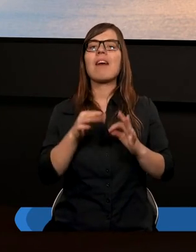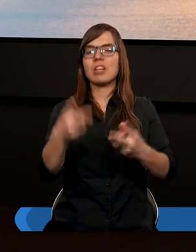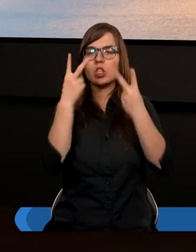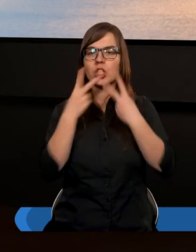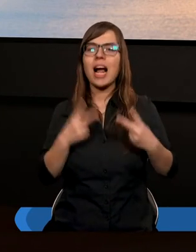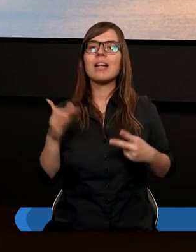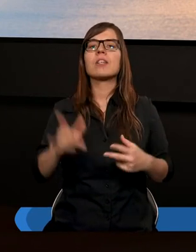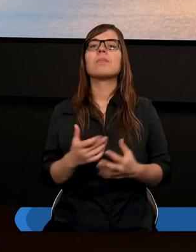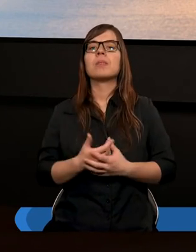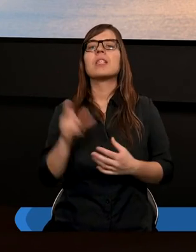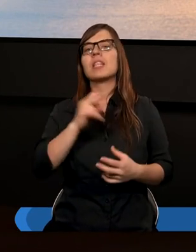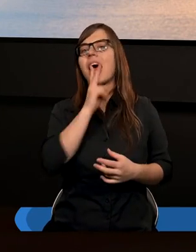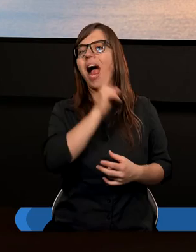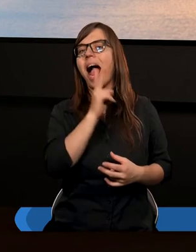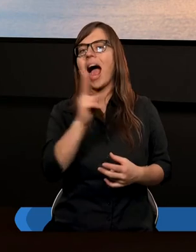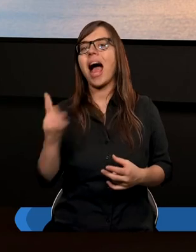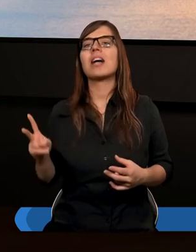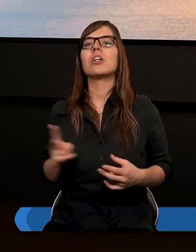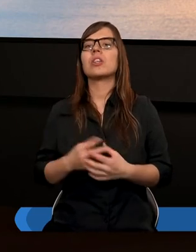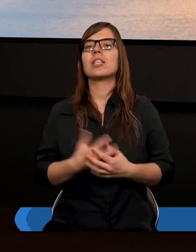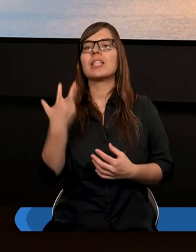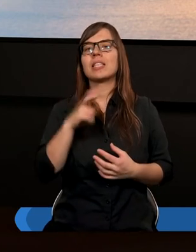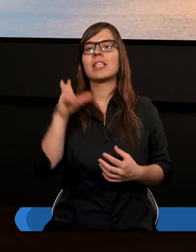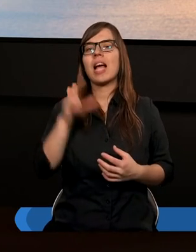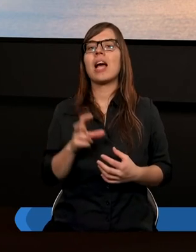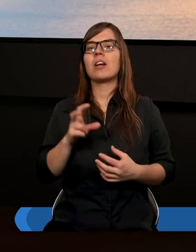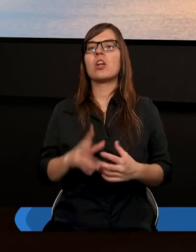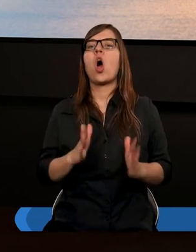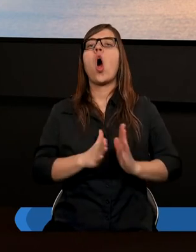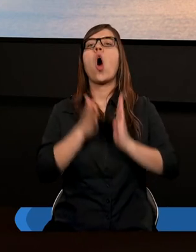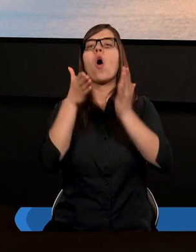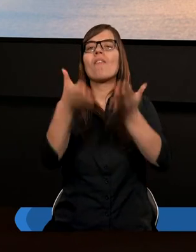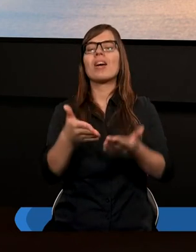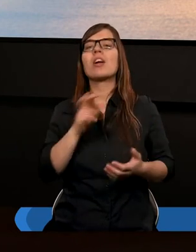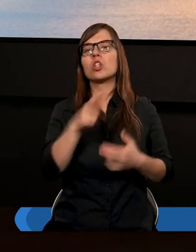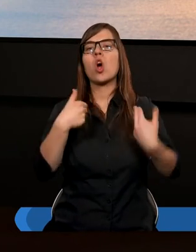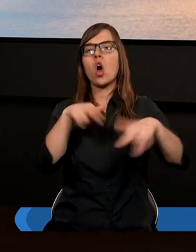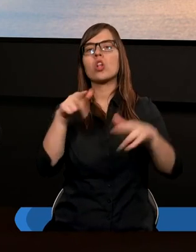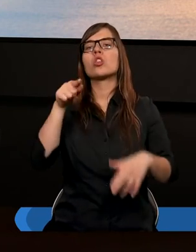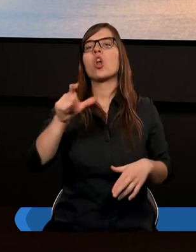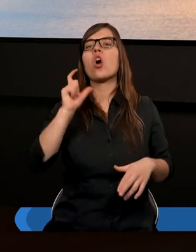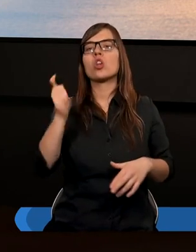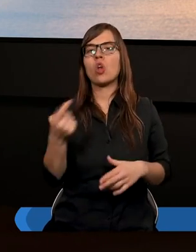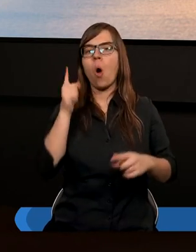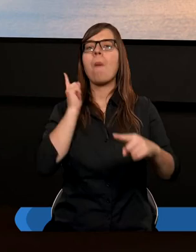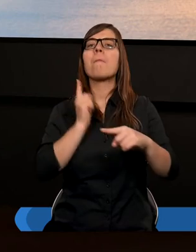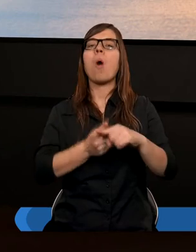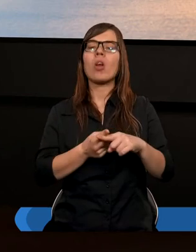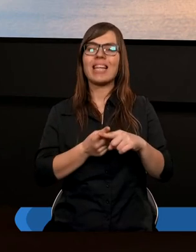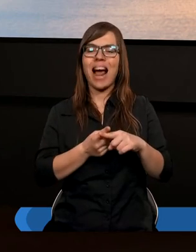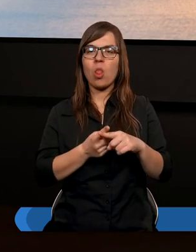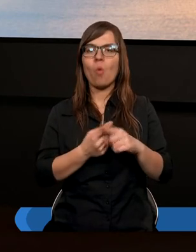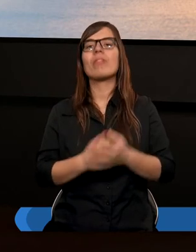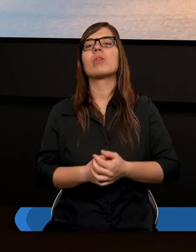czytaliśmy że każdy niech ofiaruje czy oddaje to co postanowił